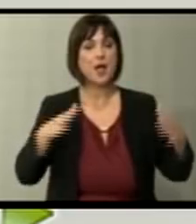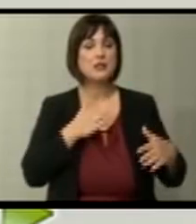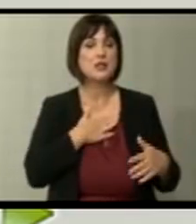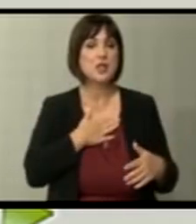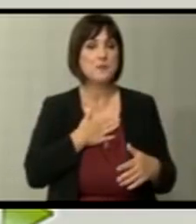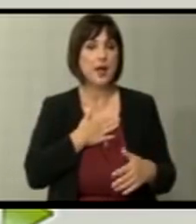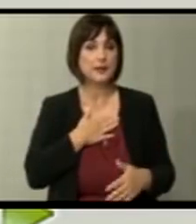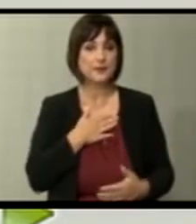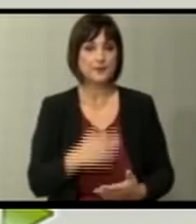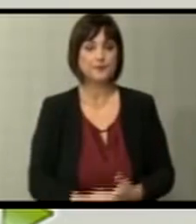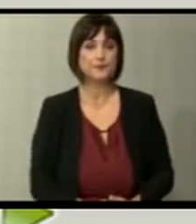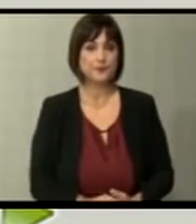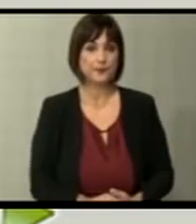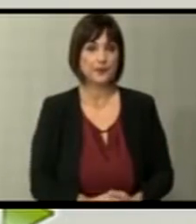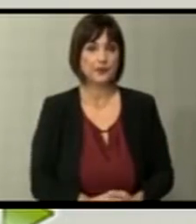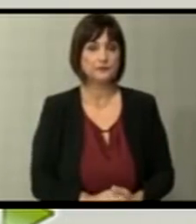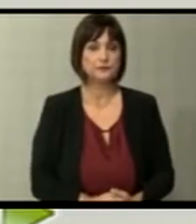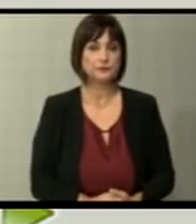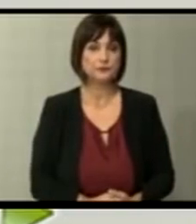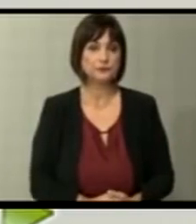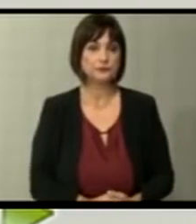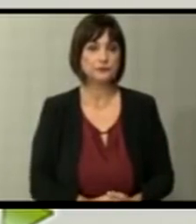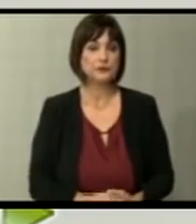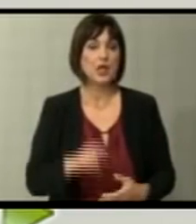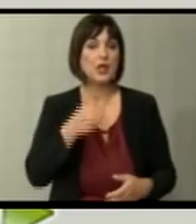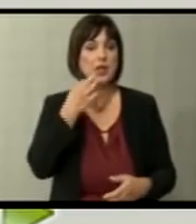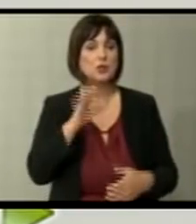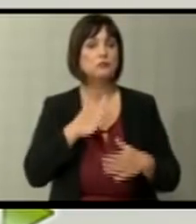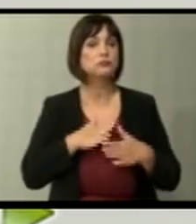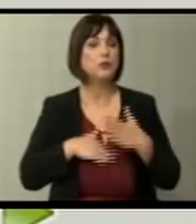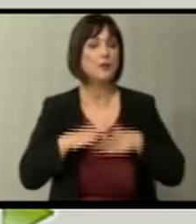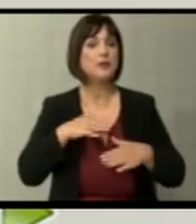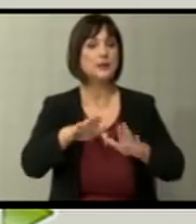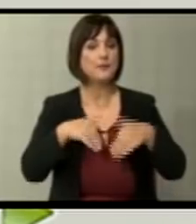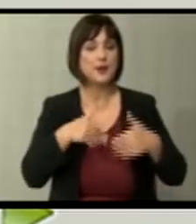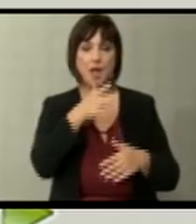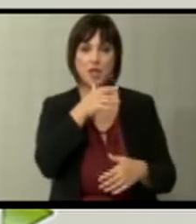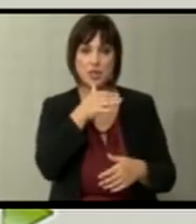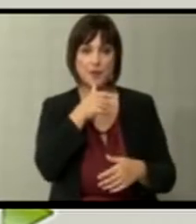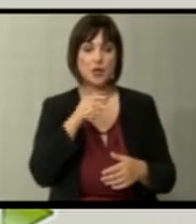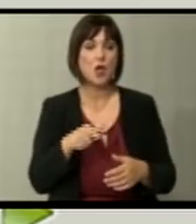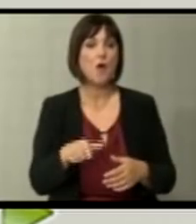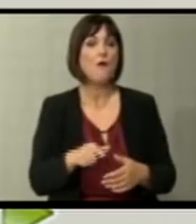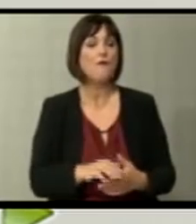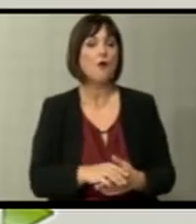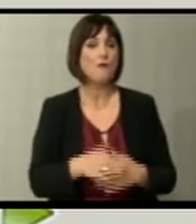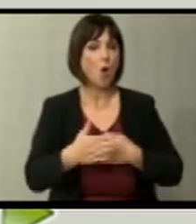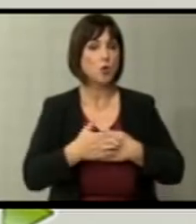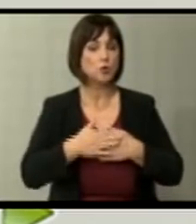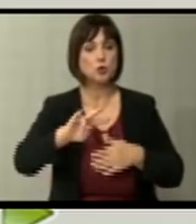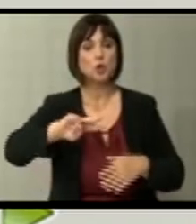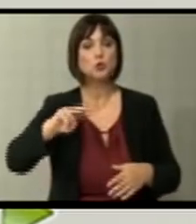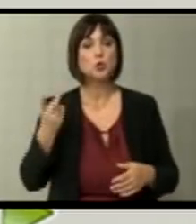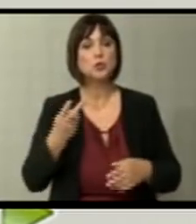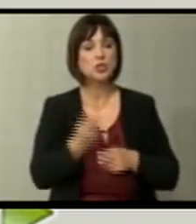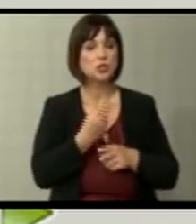најдобро разположение за приемот на Македонија. Во однос на другите